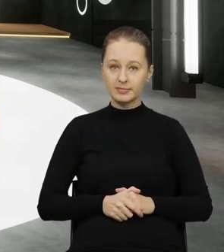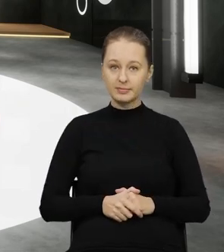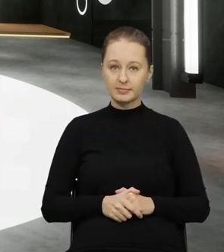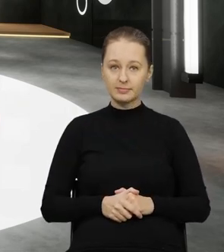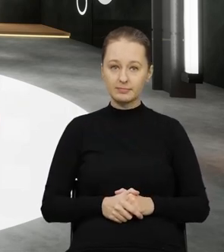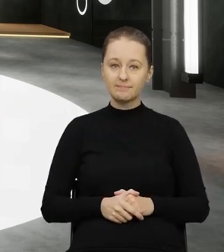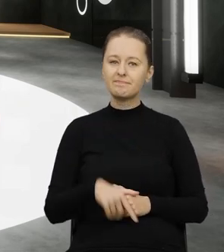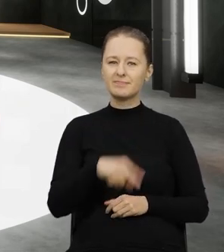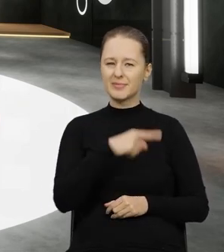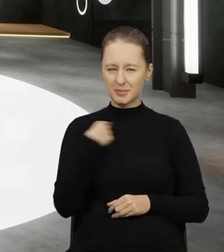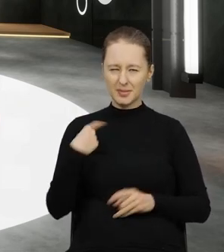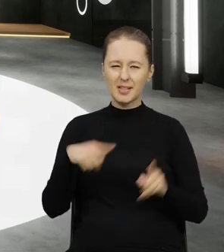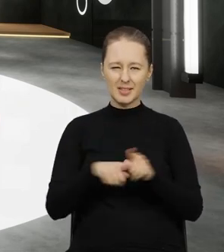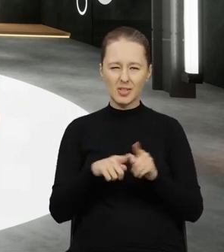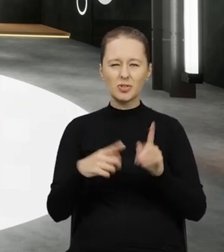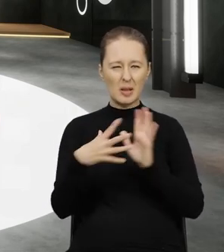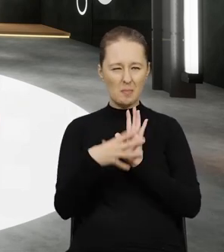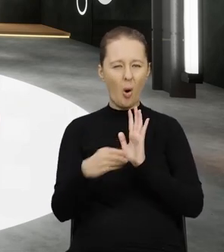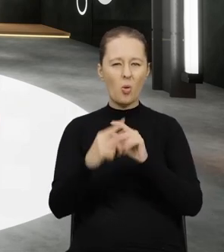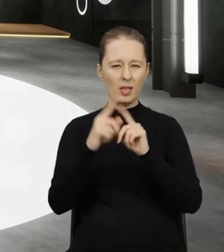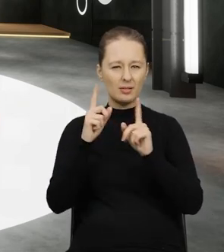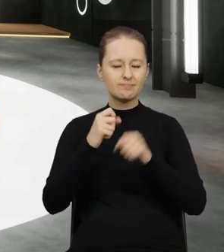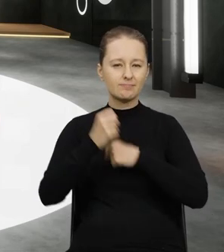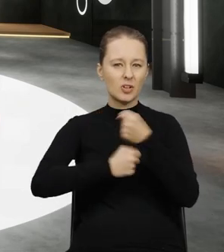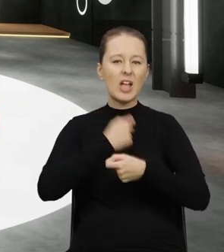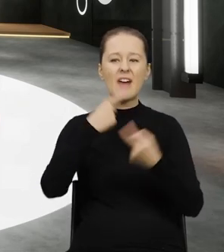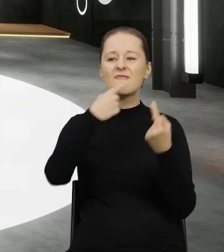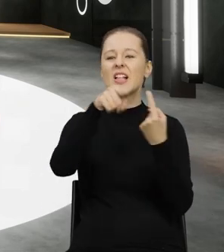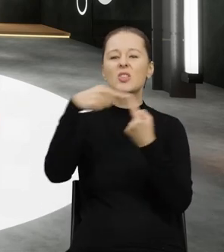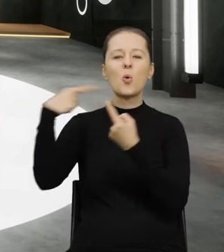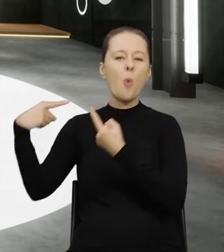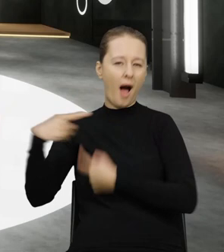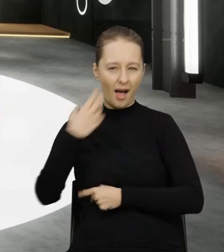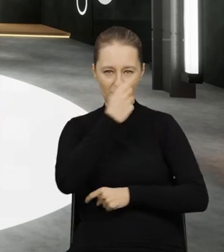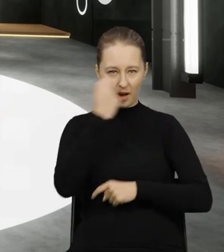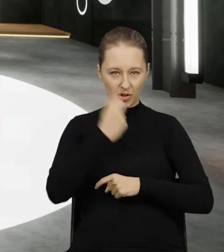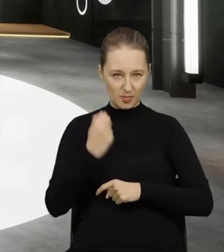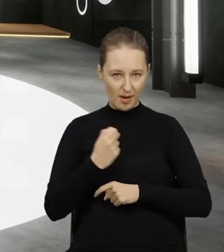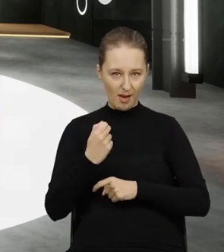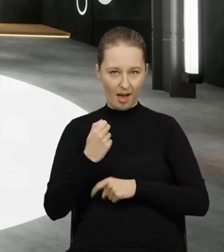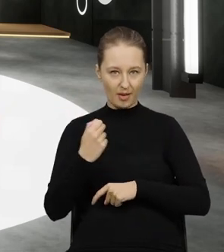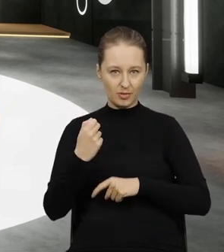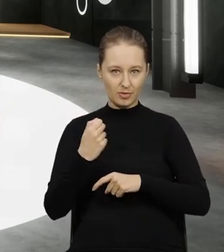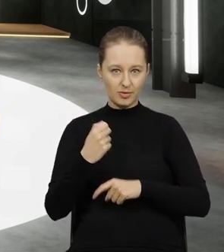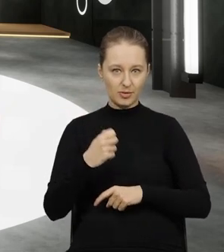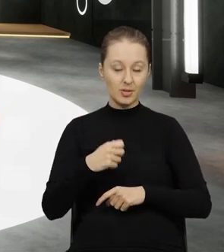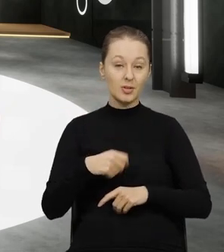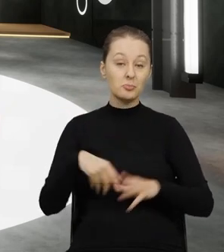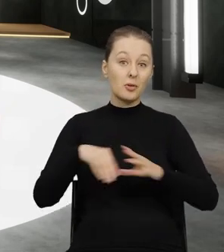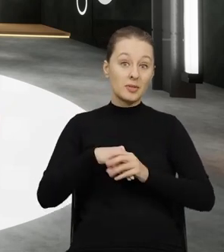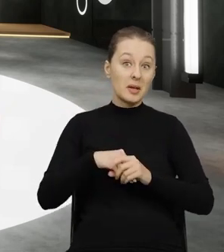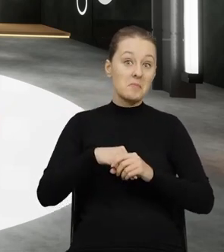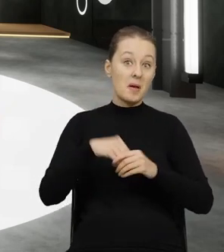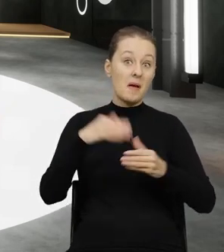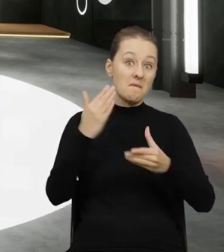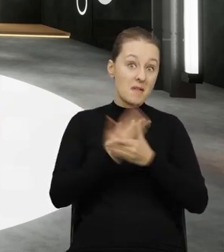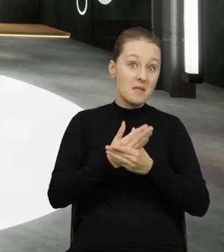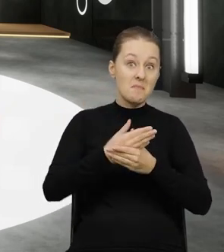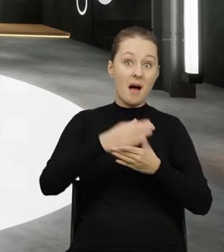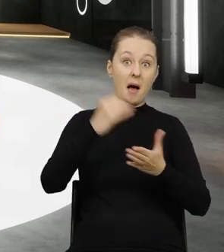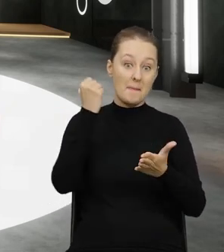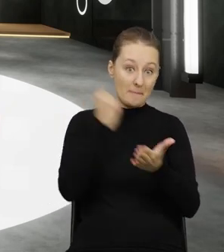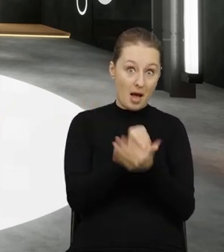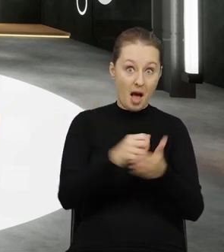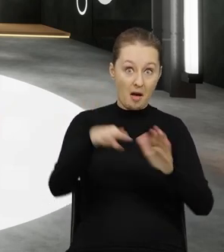to u nas też ten model zaczął funkcjonować takiego właśnie wysyłania odpadów pod przykrywką procedury legalnej. Niby